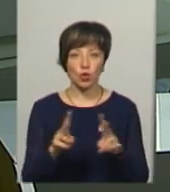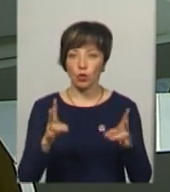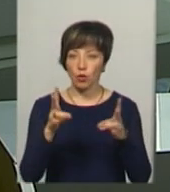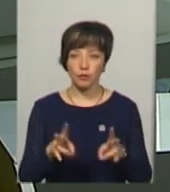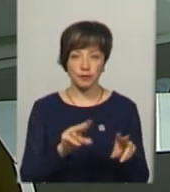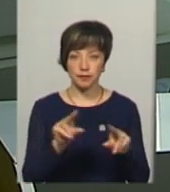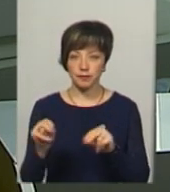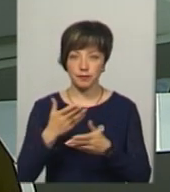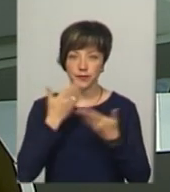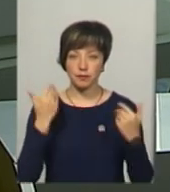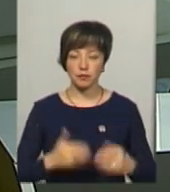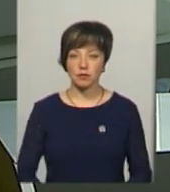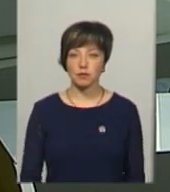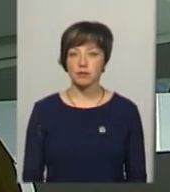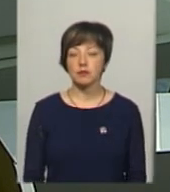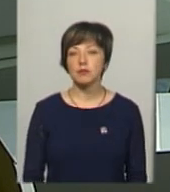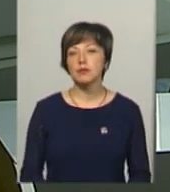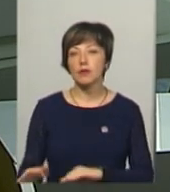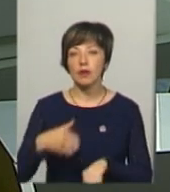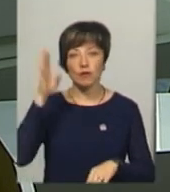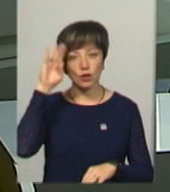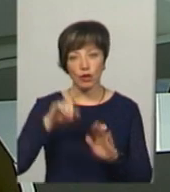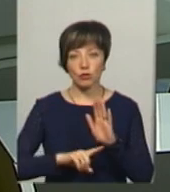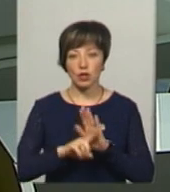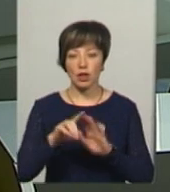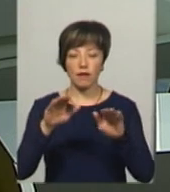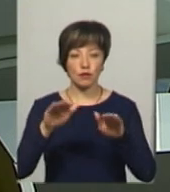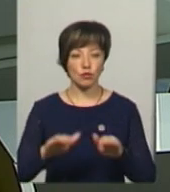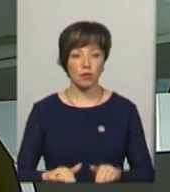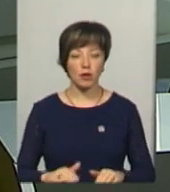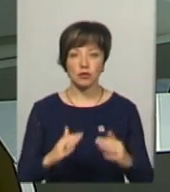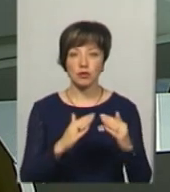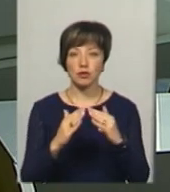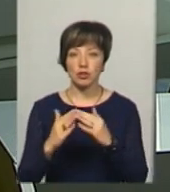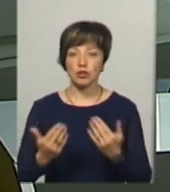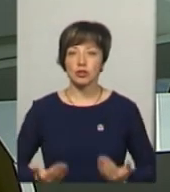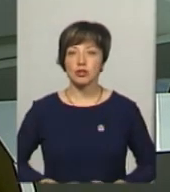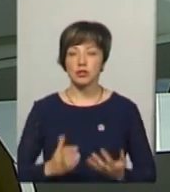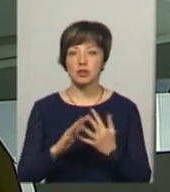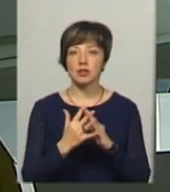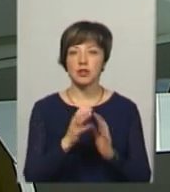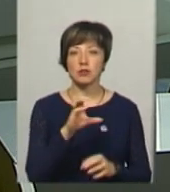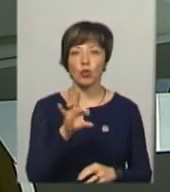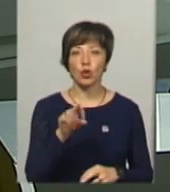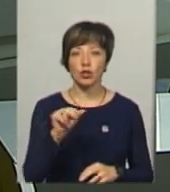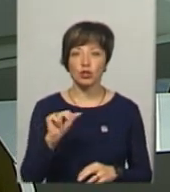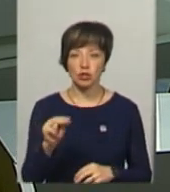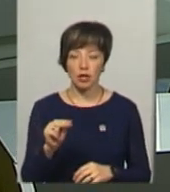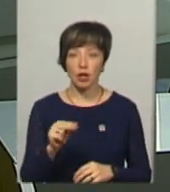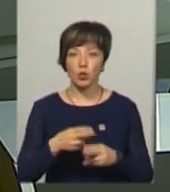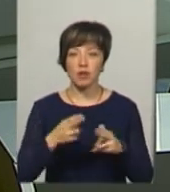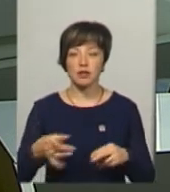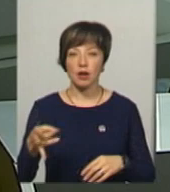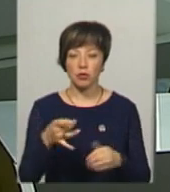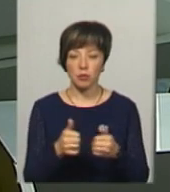не травмувався. Вода почала відступати від будинків жителів селища Смотрич до Найавецького району та села Михівка,